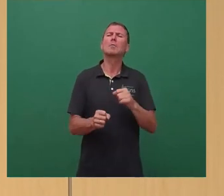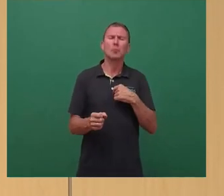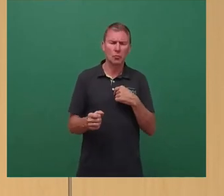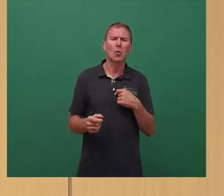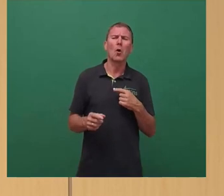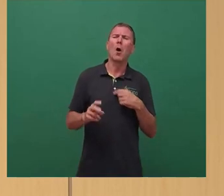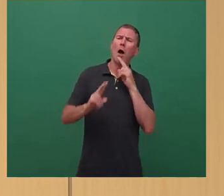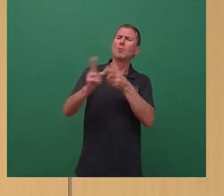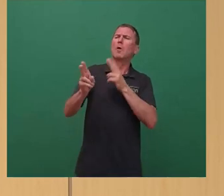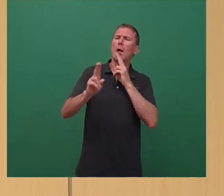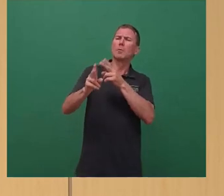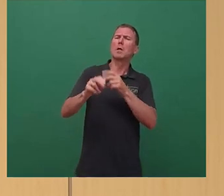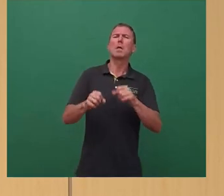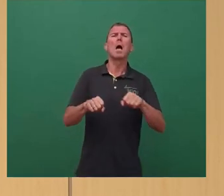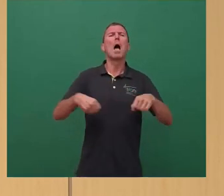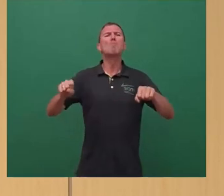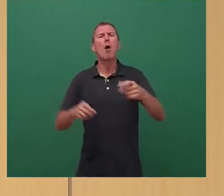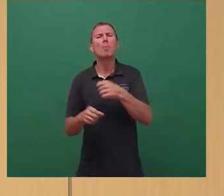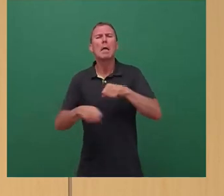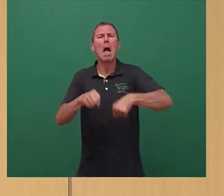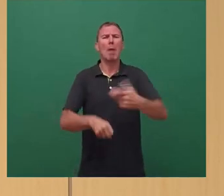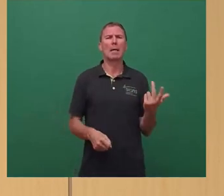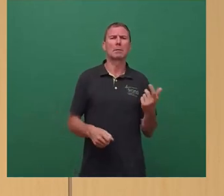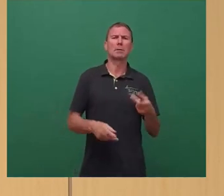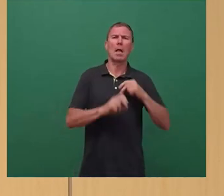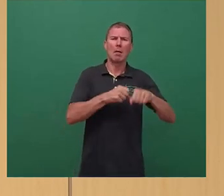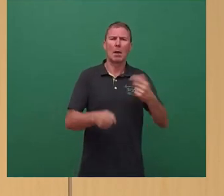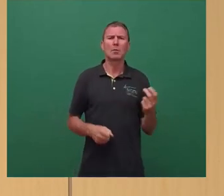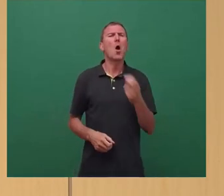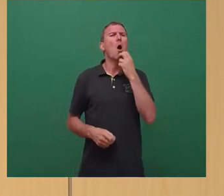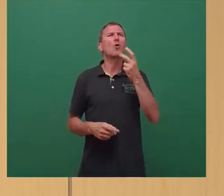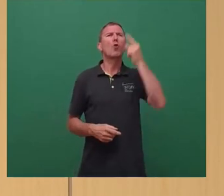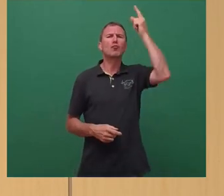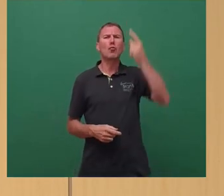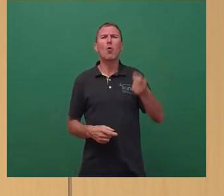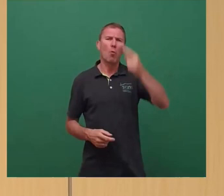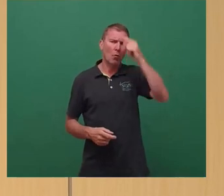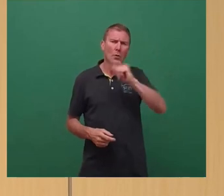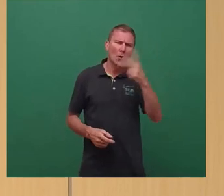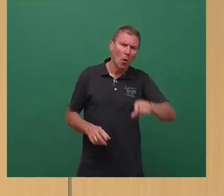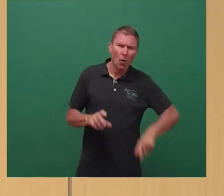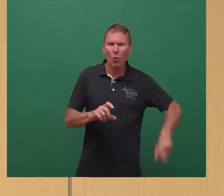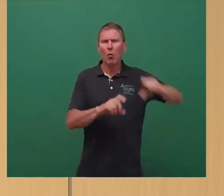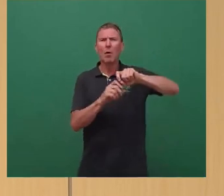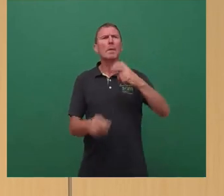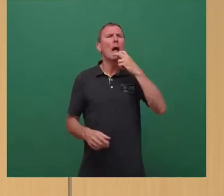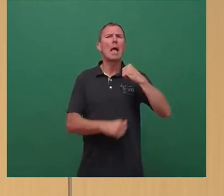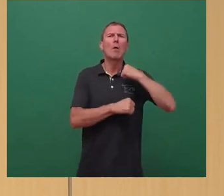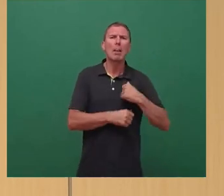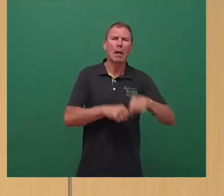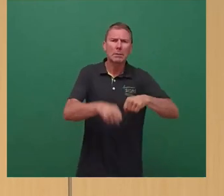Wobi-Bikes geben wir eine halbe Million dazu, Ökostrom zahlen wir 100.000 Euro, jetzt machen wir Elektro-Lastenräder,